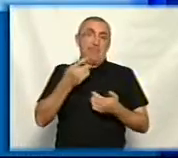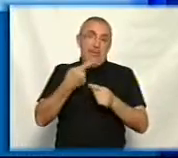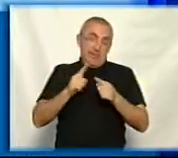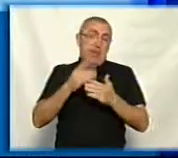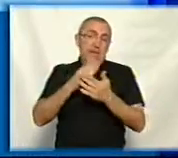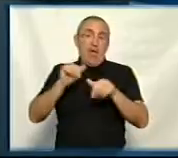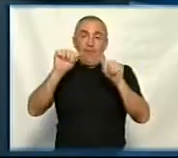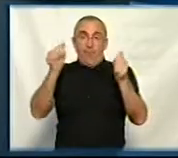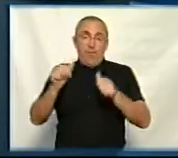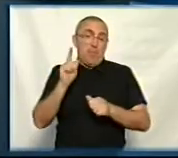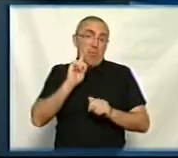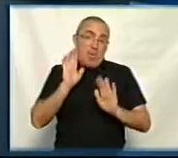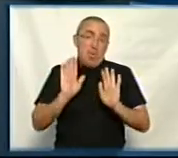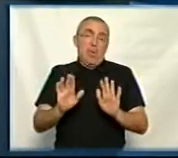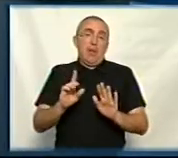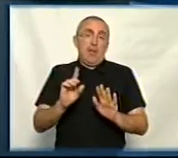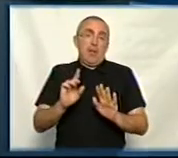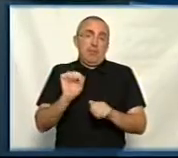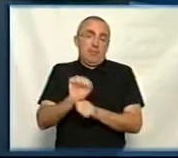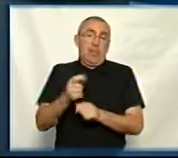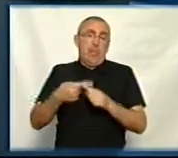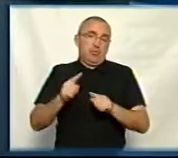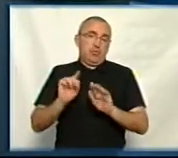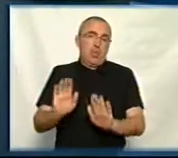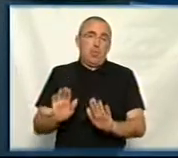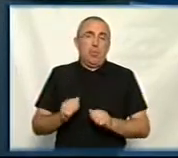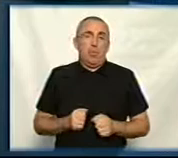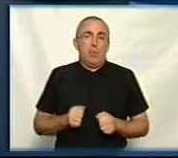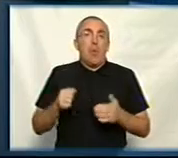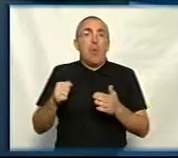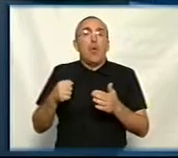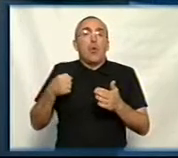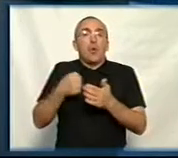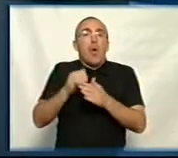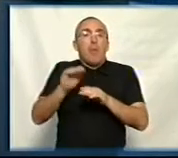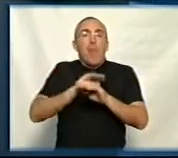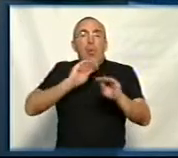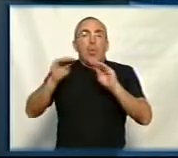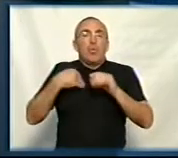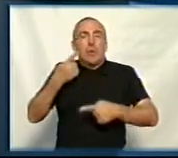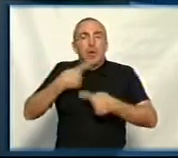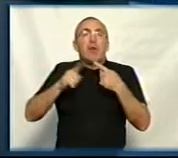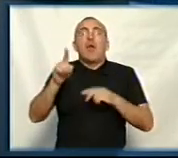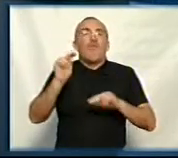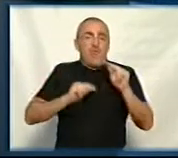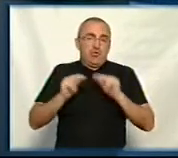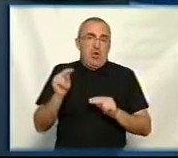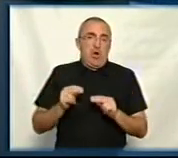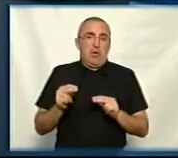формувальна, тому поки що зійшлися на цьому. До благоустрою хочу вернутися. Як вважаєте,